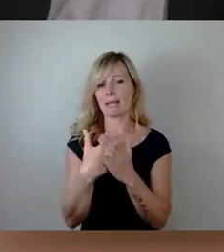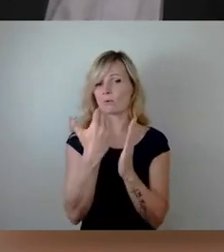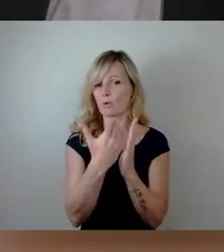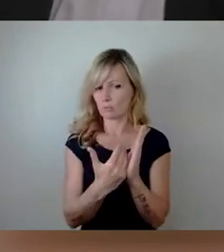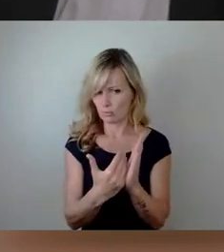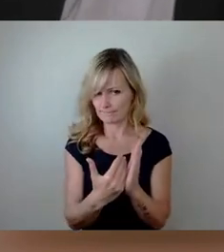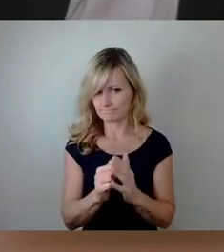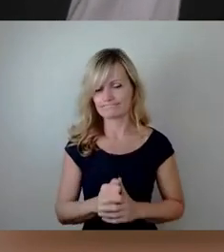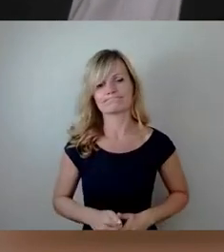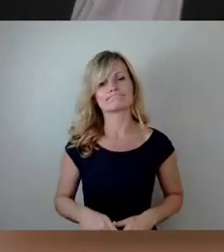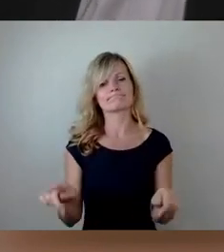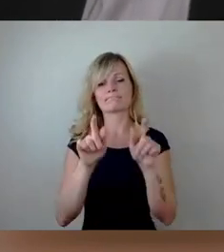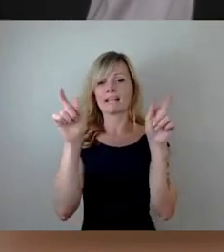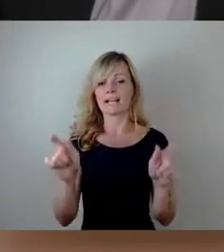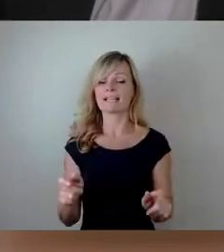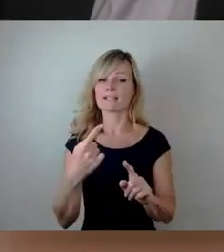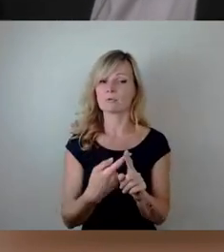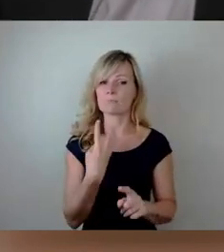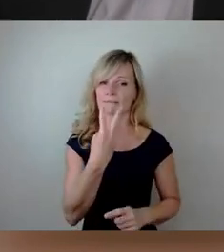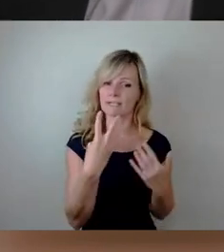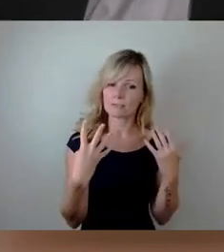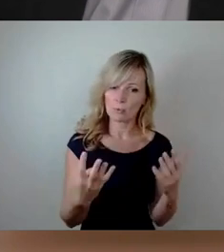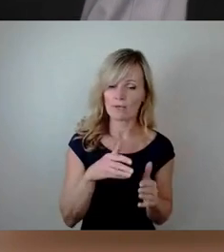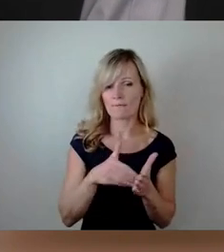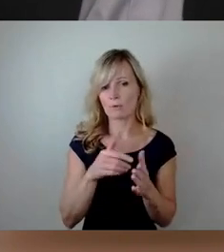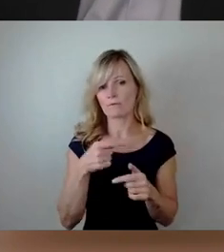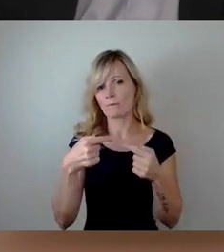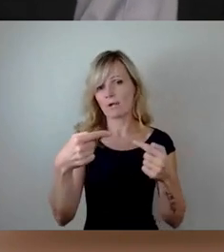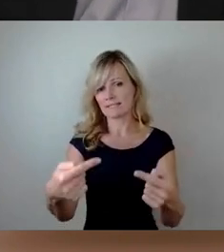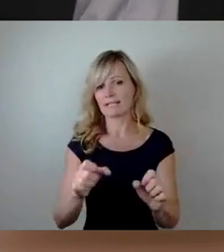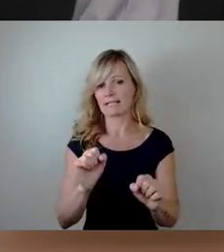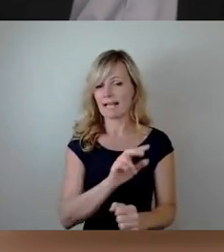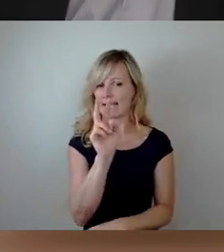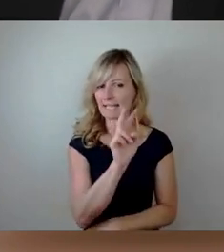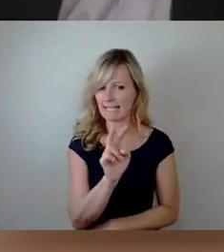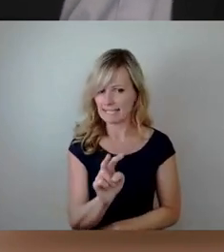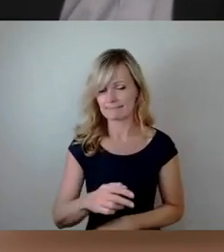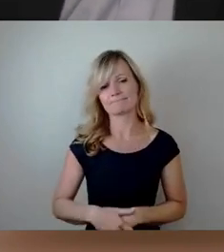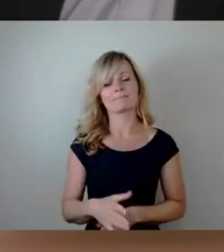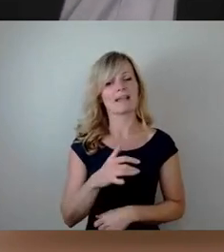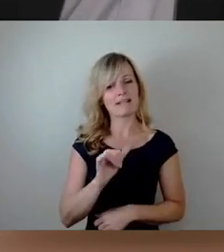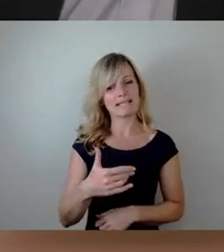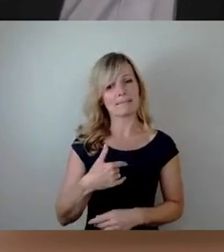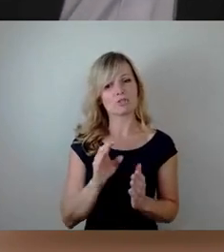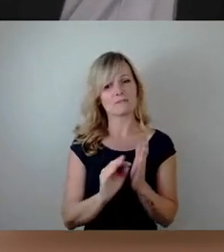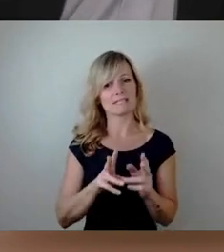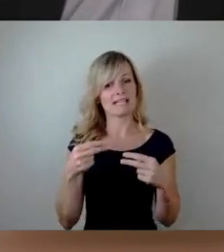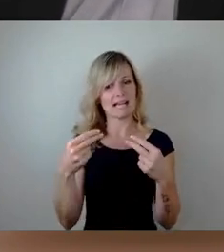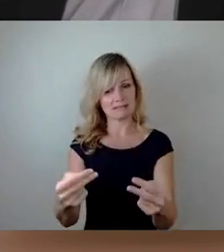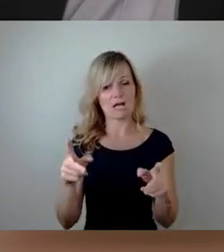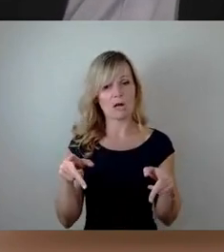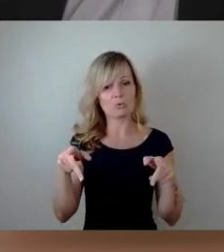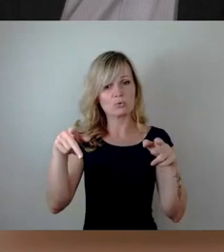Randnummer 94 fortfolgende, falls Sie es nachlesen wollen, welche meiner schriftlichen Antwort als Anlage auszugsweise